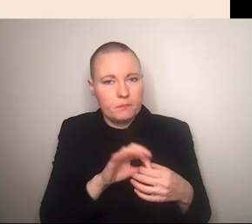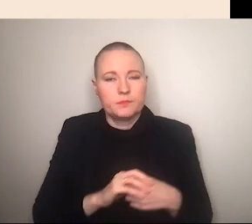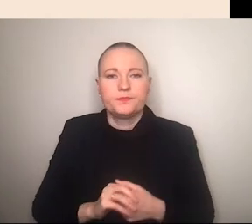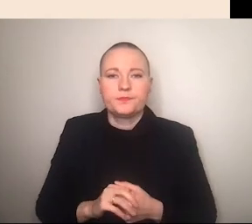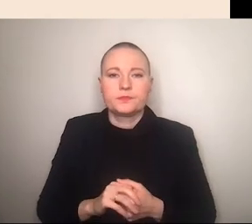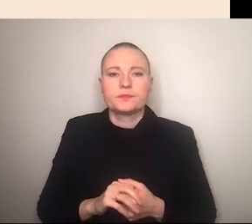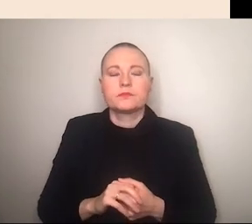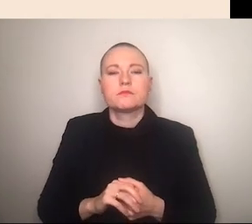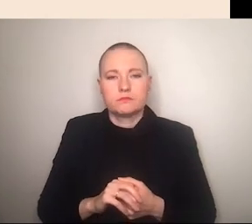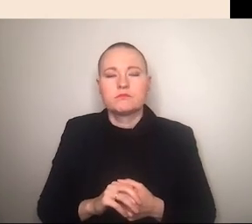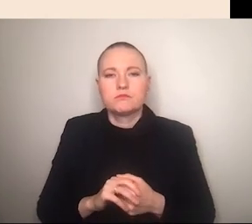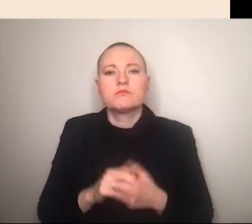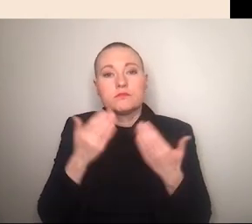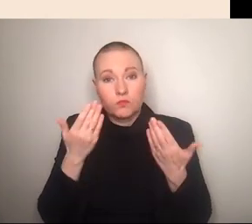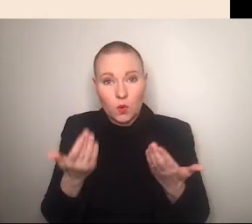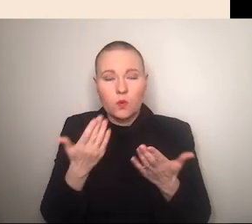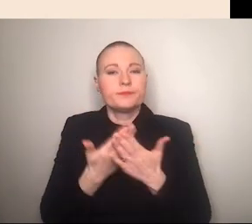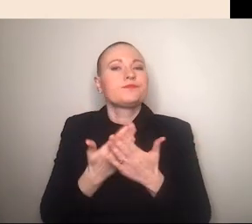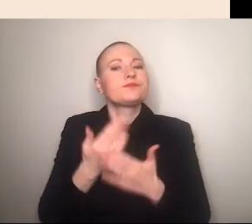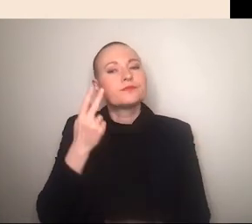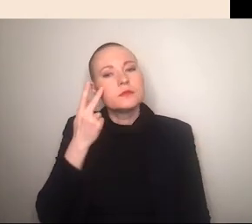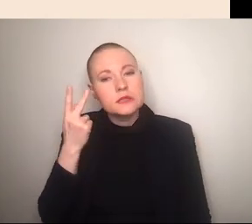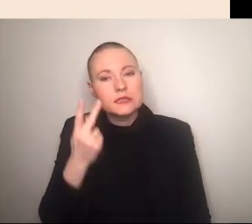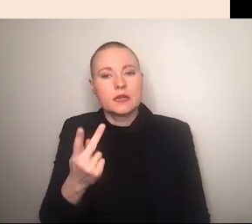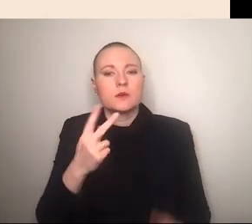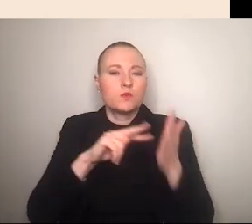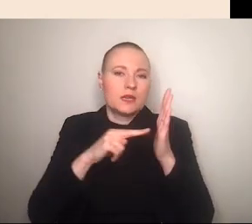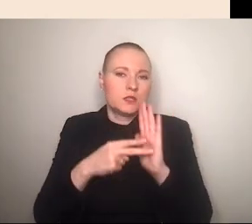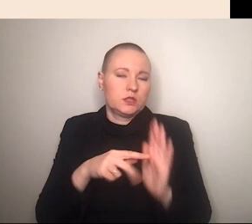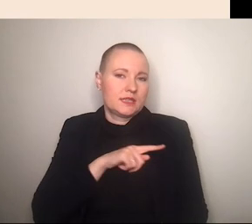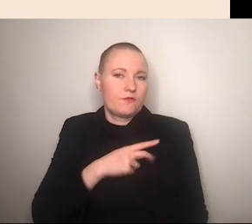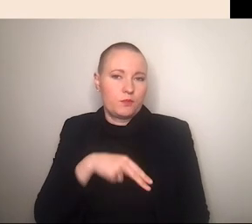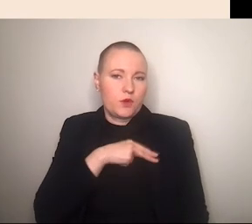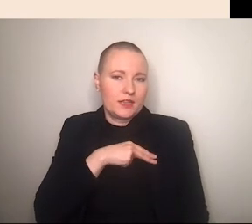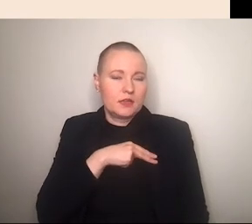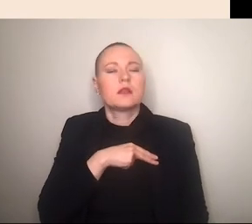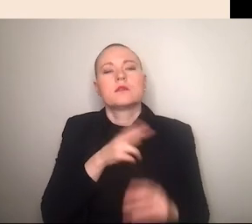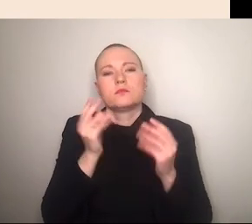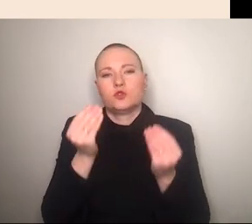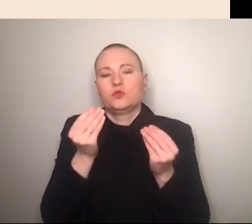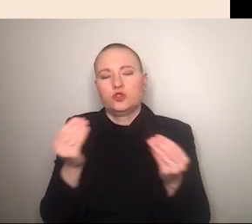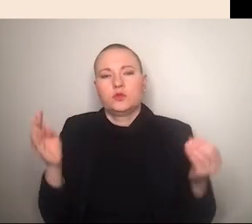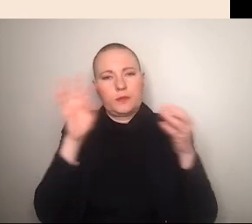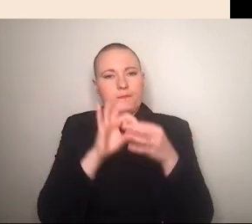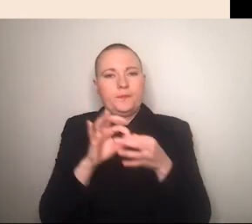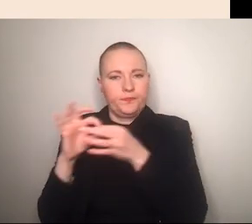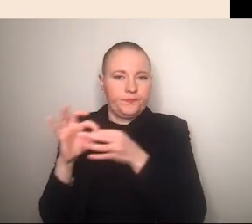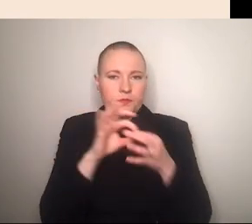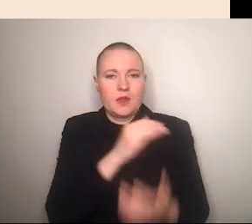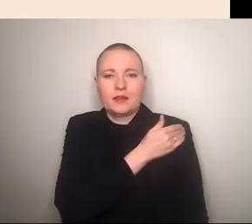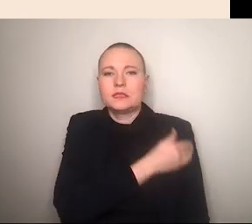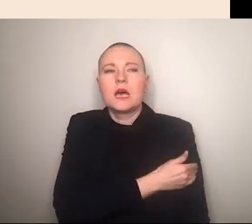vorzudringen wir sehen hier also dass es dieses politische self branding immer ein komplexes zusammenspiel ist von einerseits ja